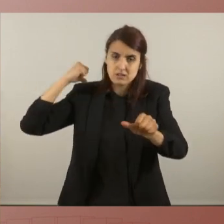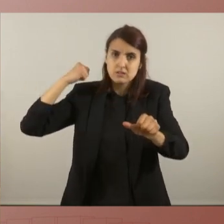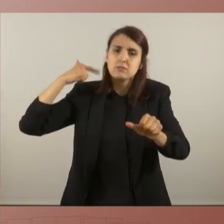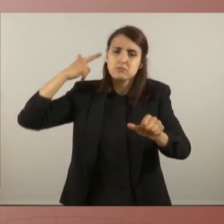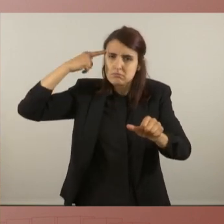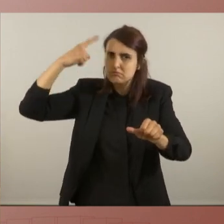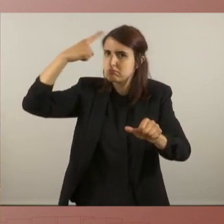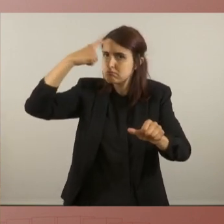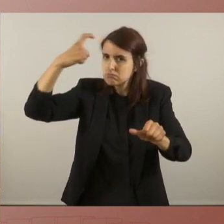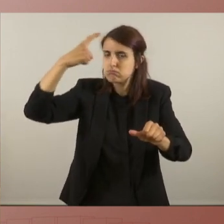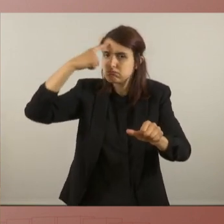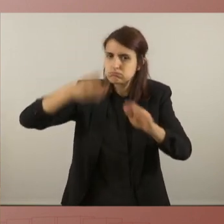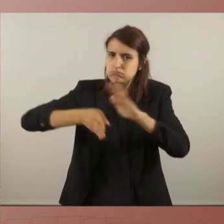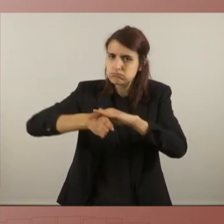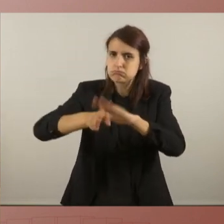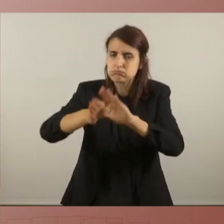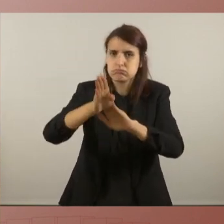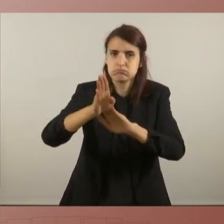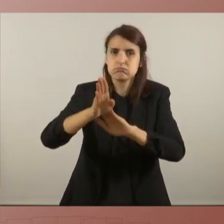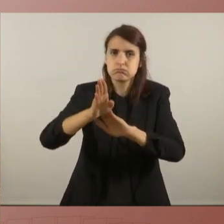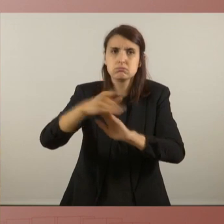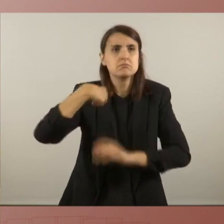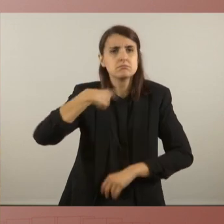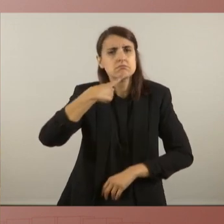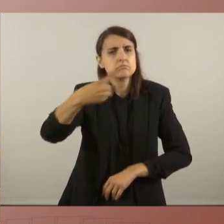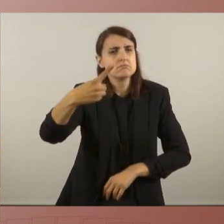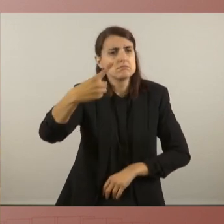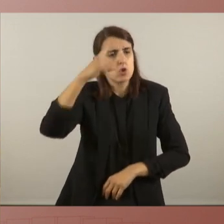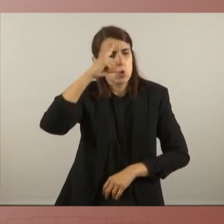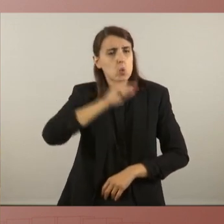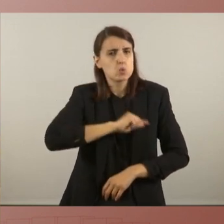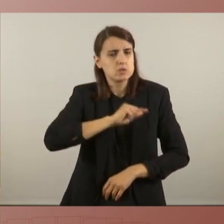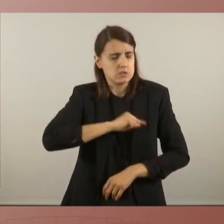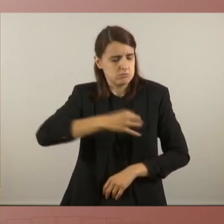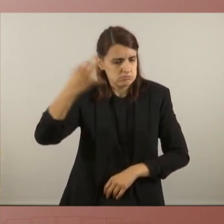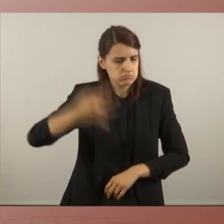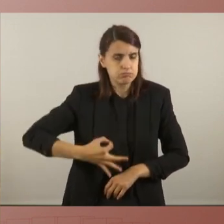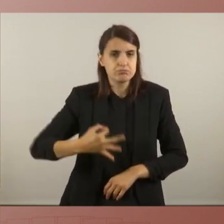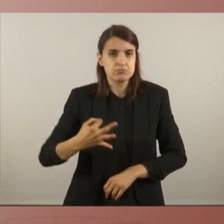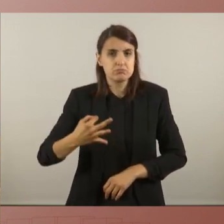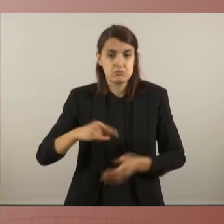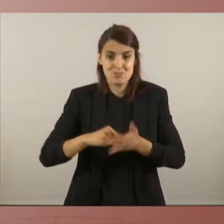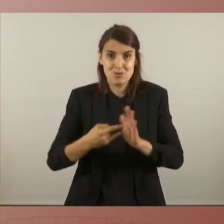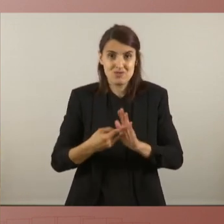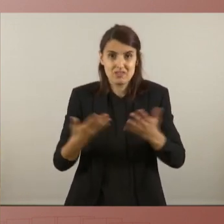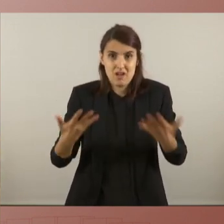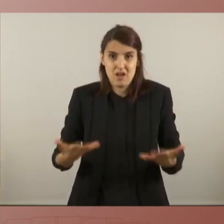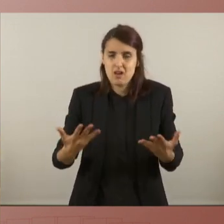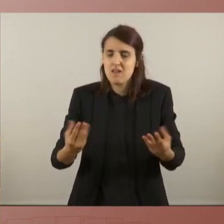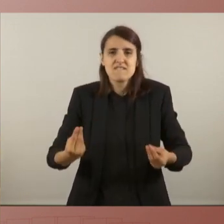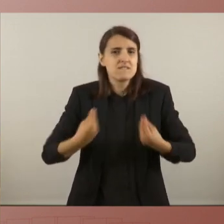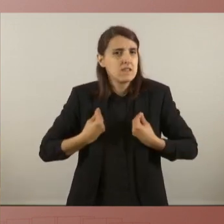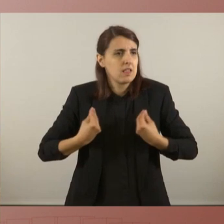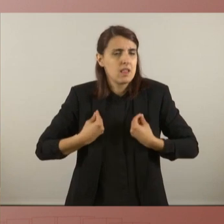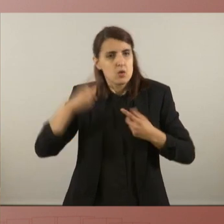ens fan dir, amb molta contundència i amb plena consciència, que el que tenim entre mans és vital. És